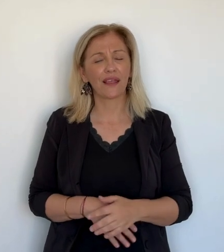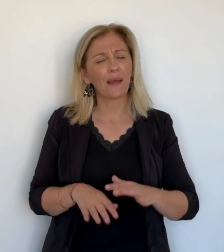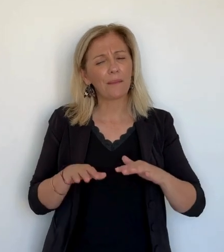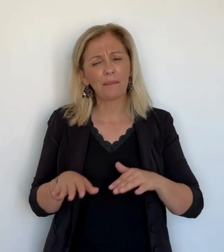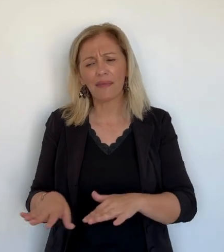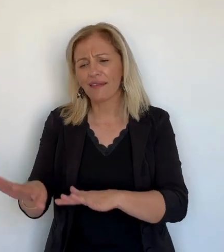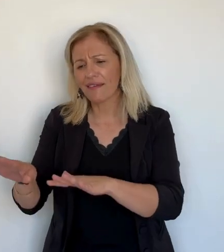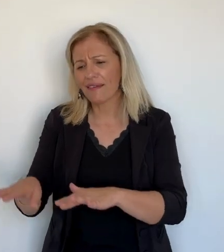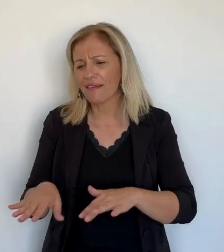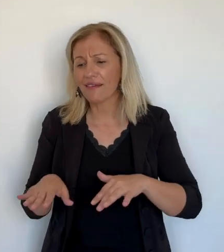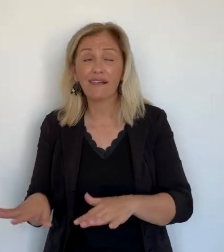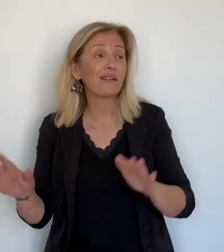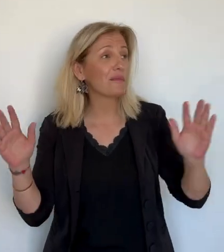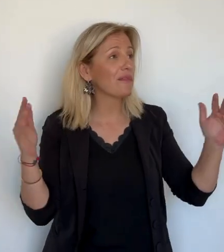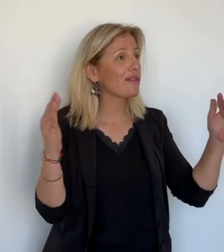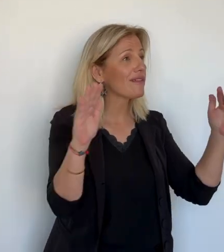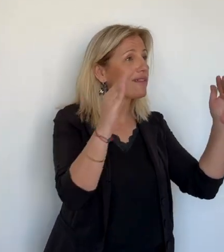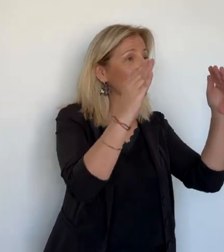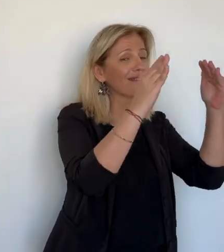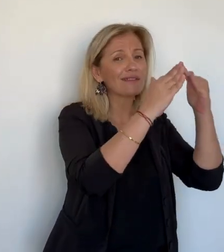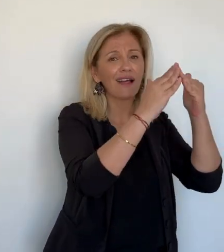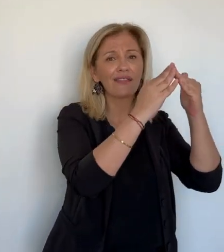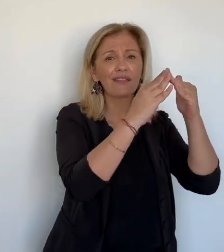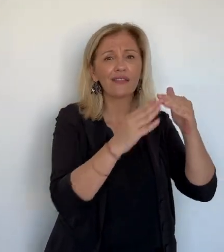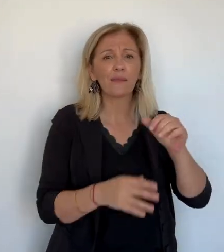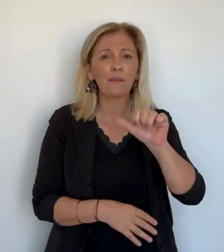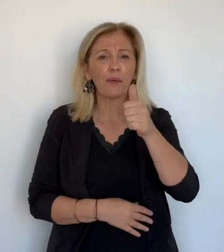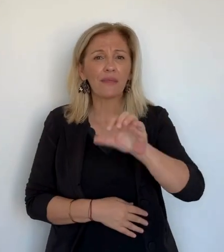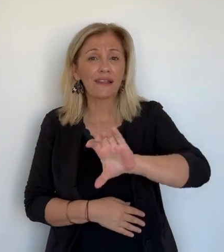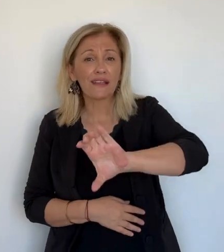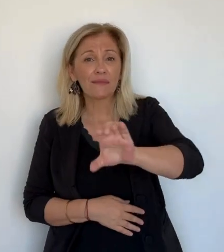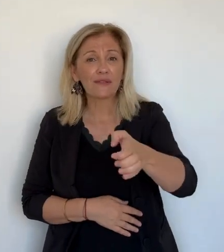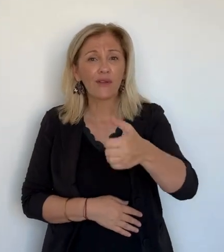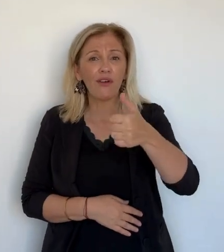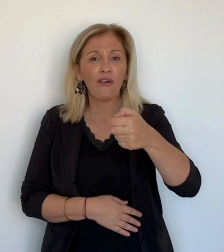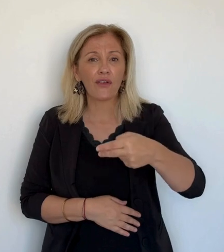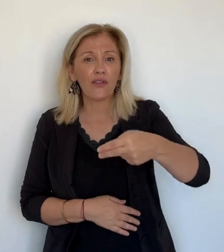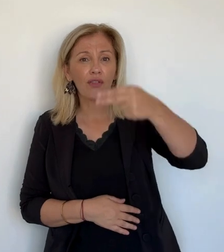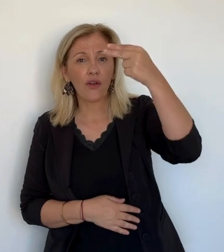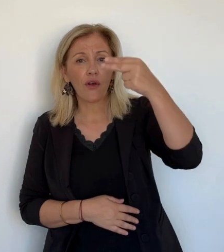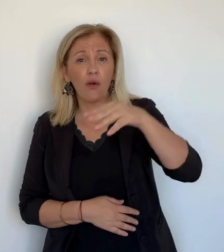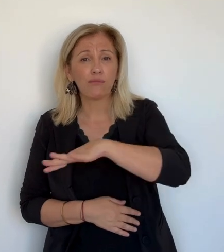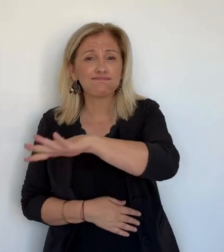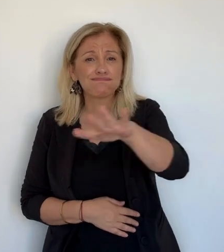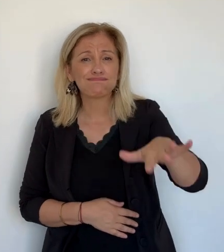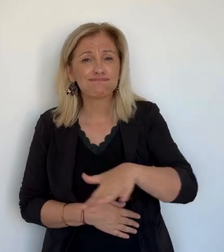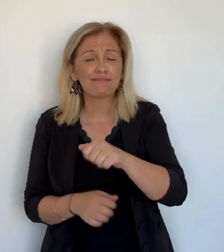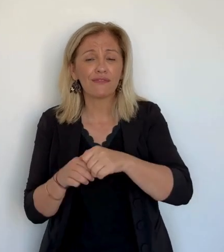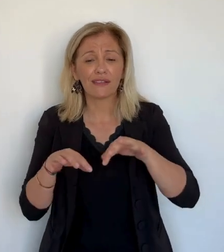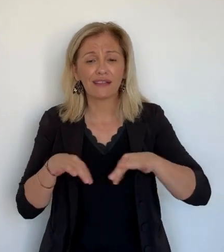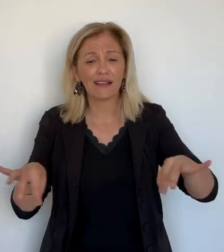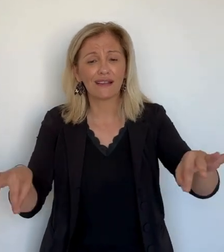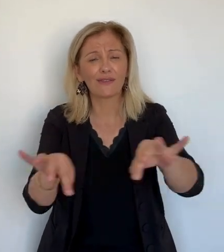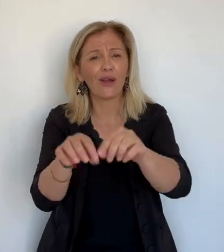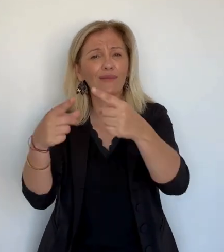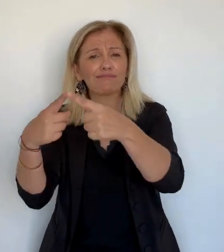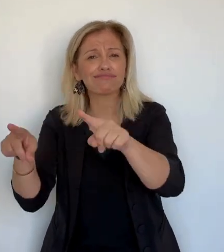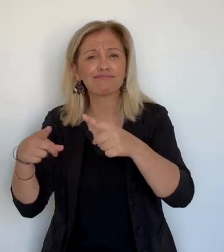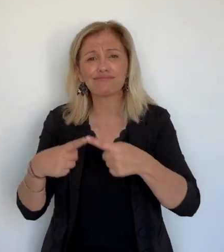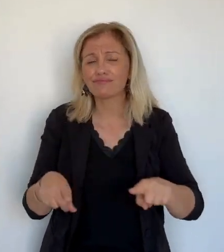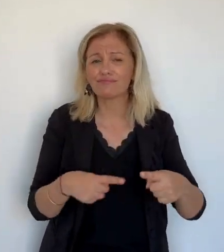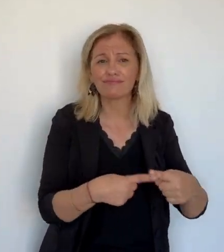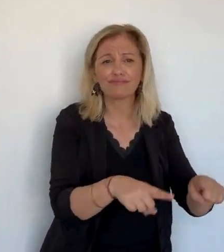Entre mer et montagne, intérieur et littoral, cette première circonscription de Haute-Corse concentre des territoires bien différents.